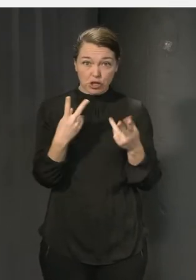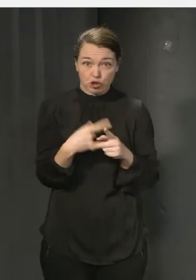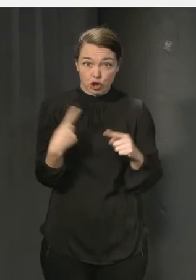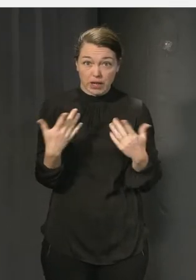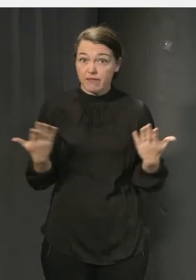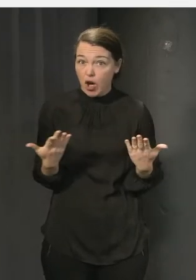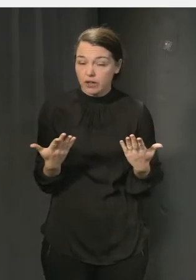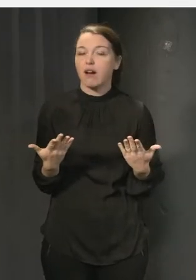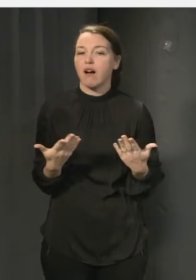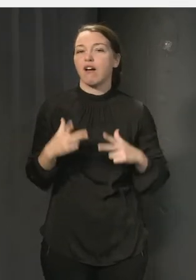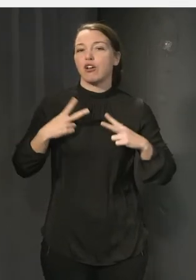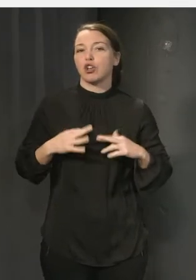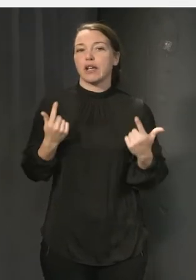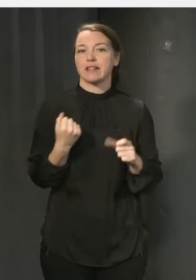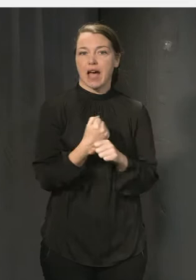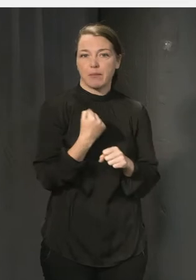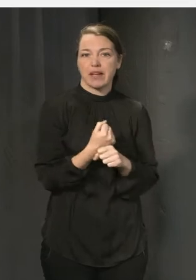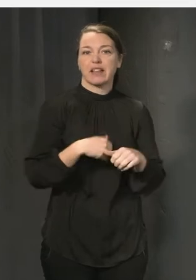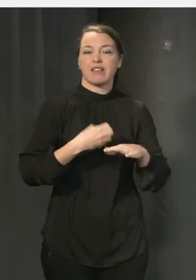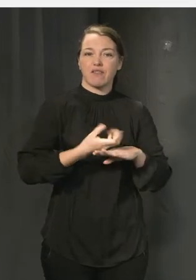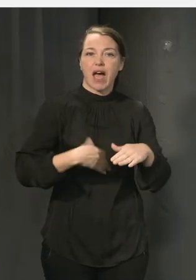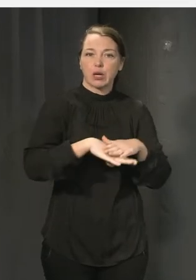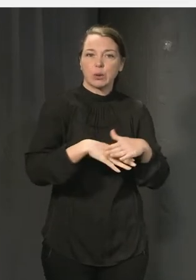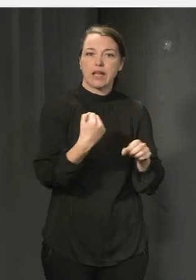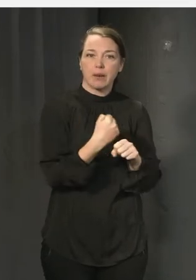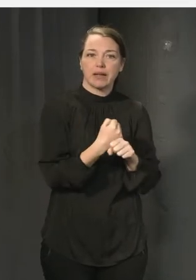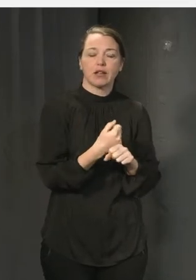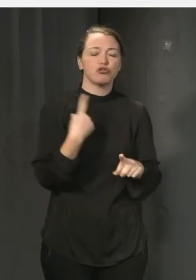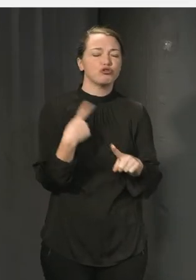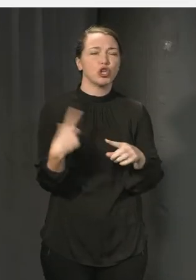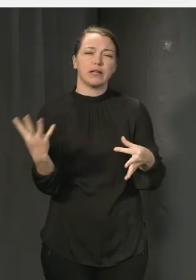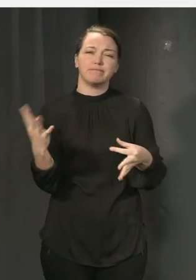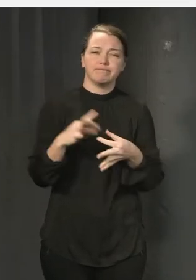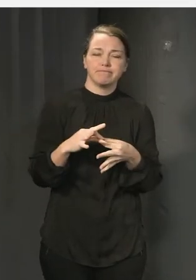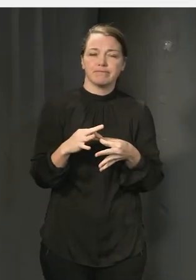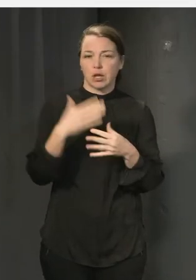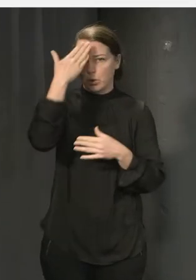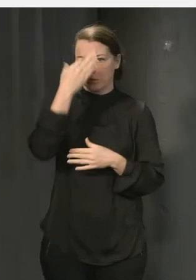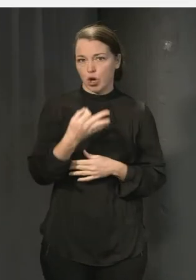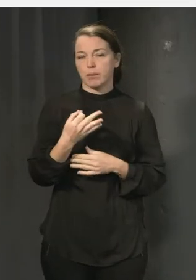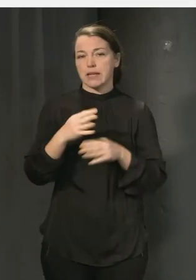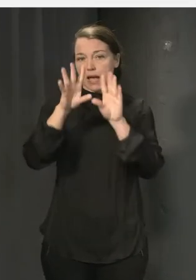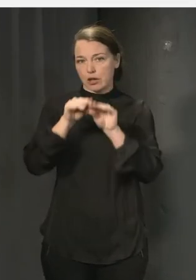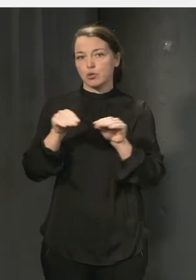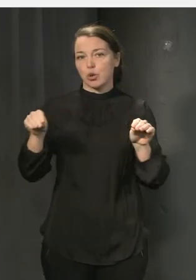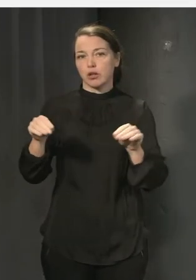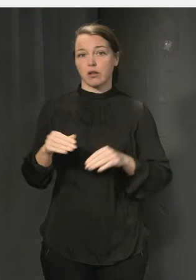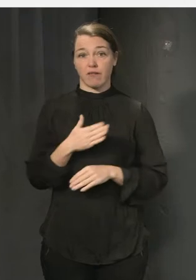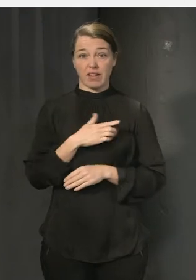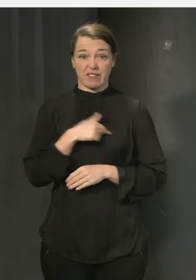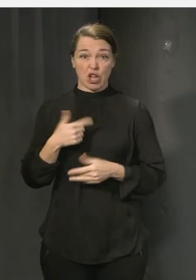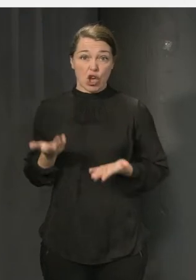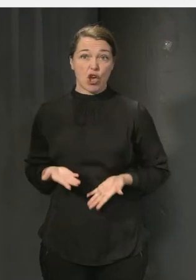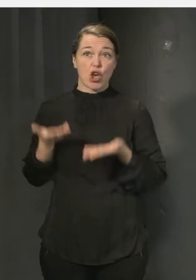är att trygghetsarbetet och värdegrundsarbetet hänger så tydligt ihop med kunskapsresultaten. Så vill vi öka